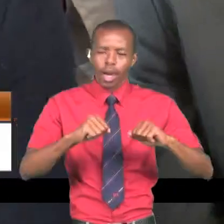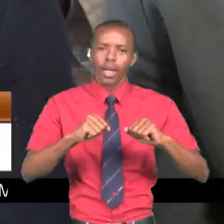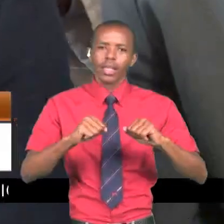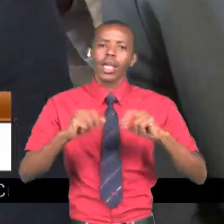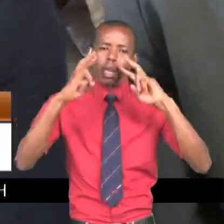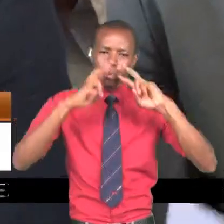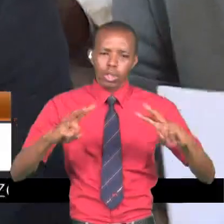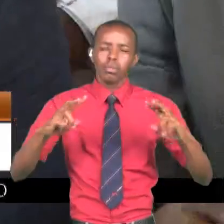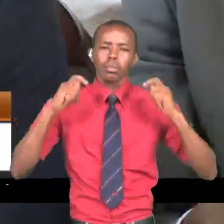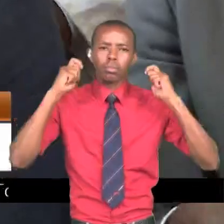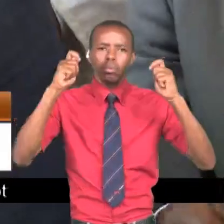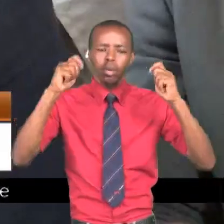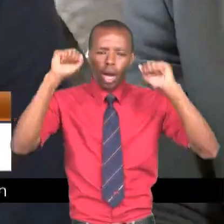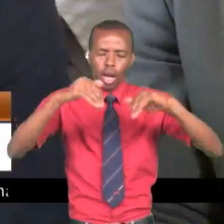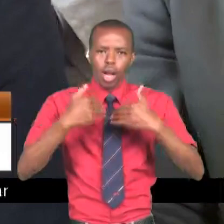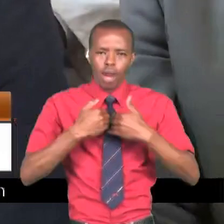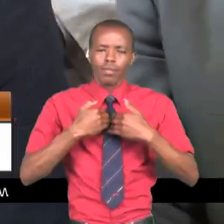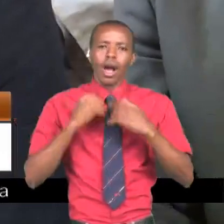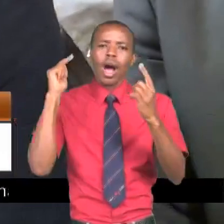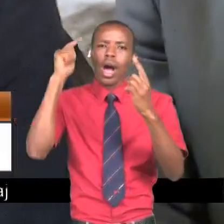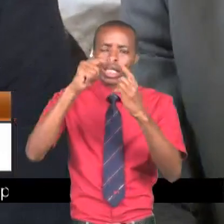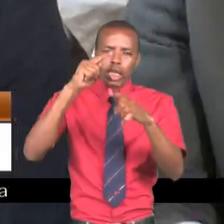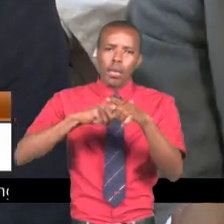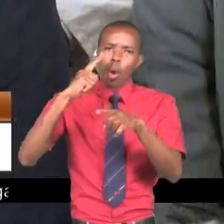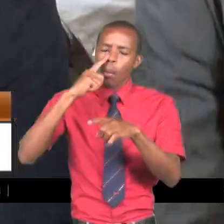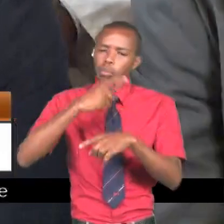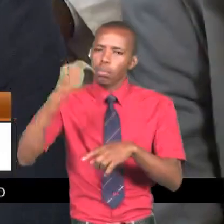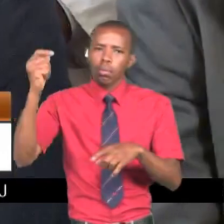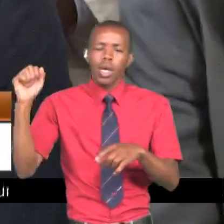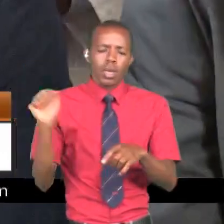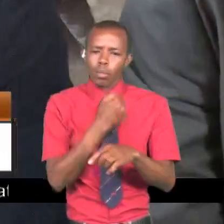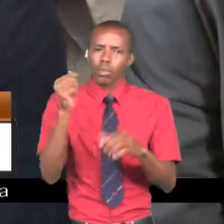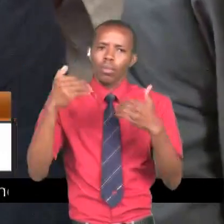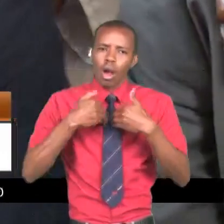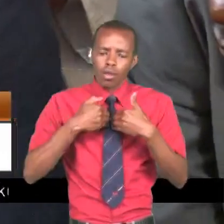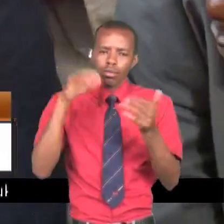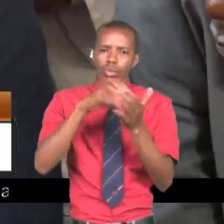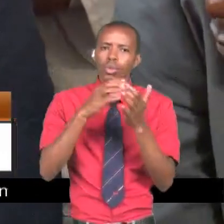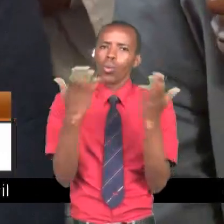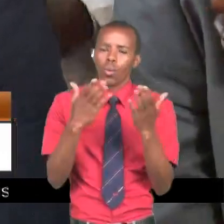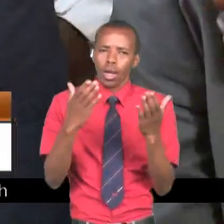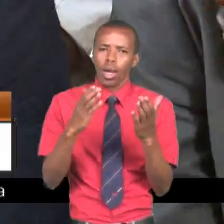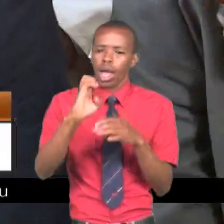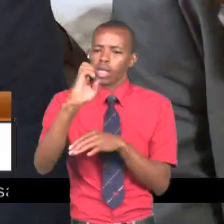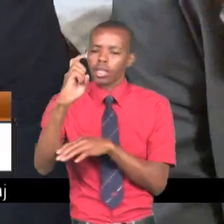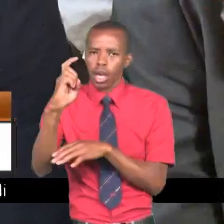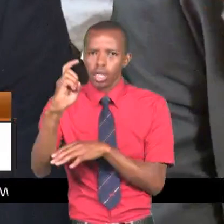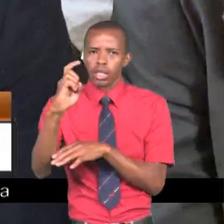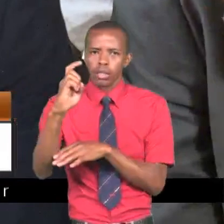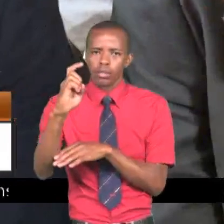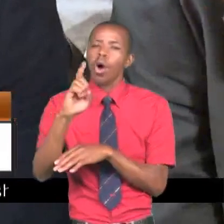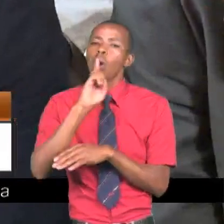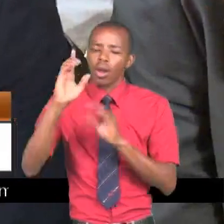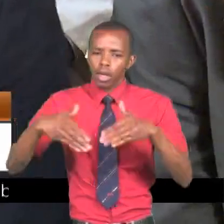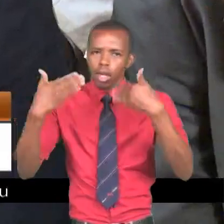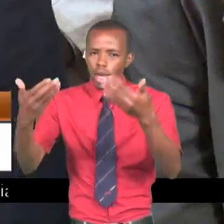Kwenye kushikilia mwaka